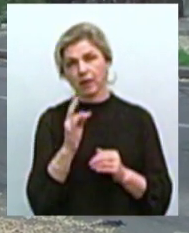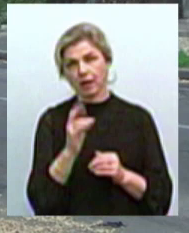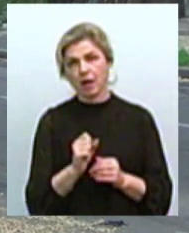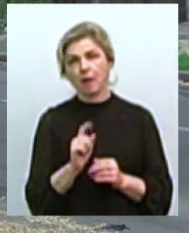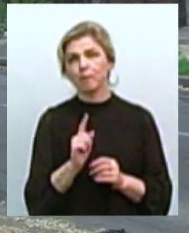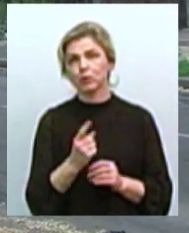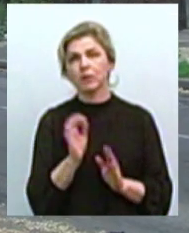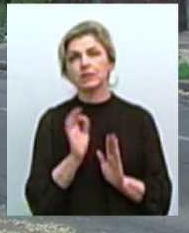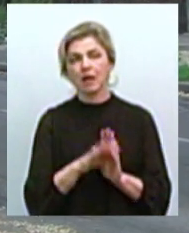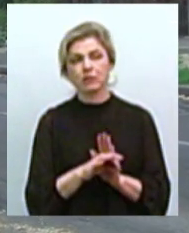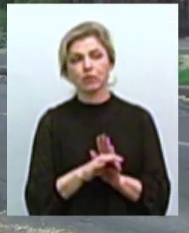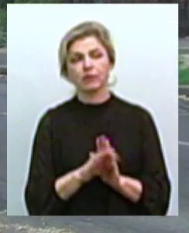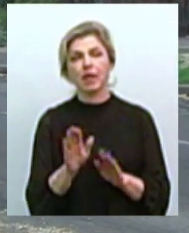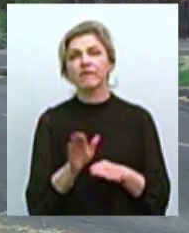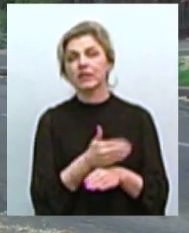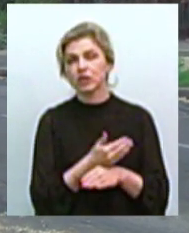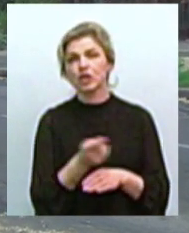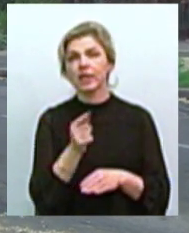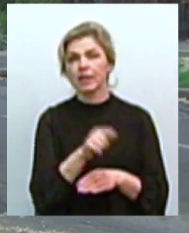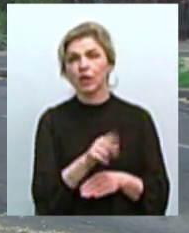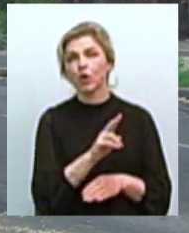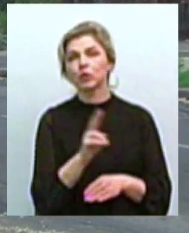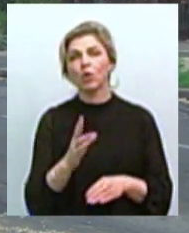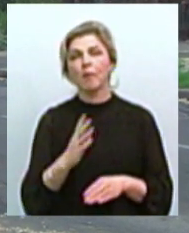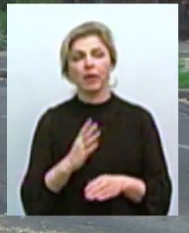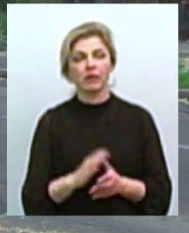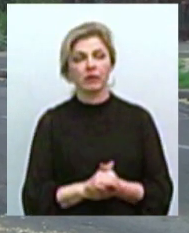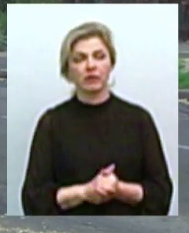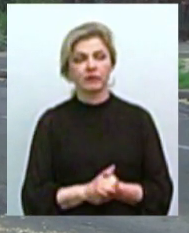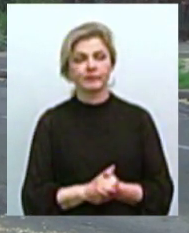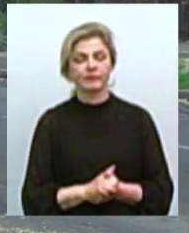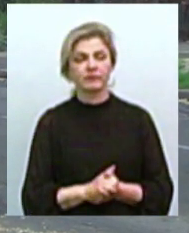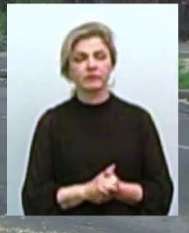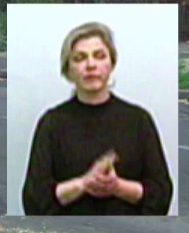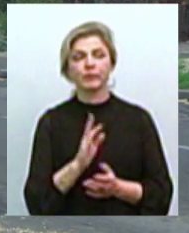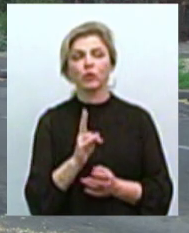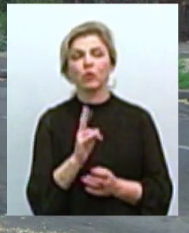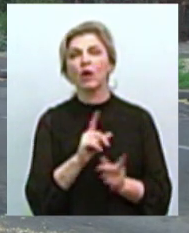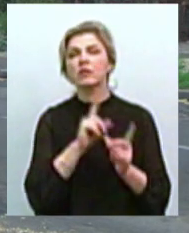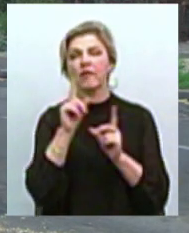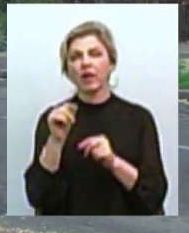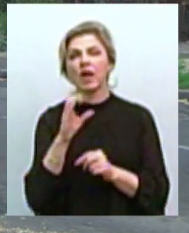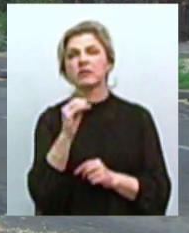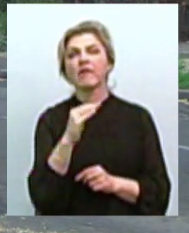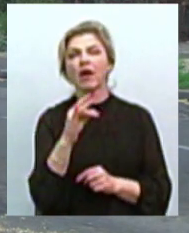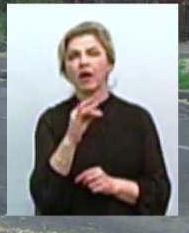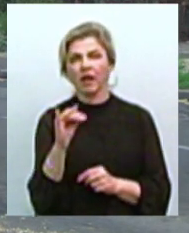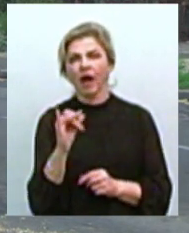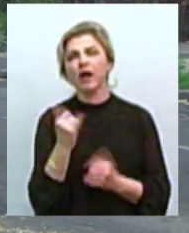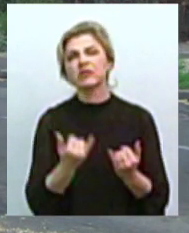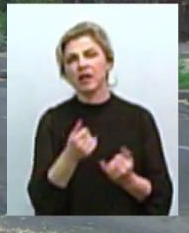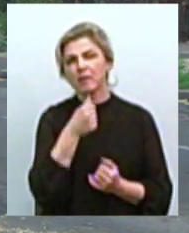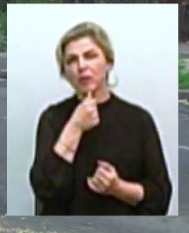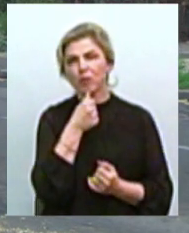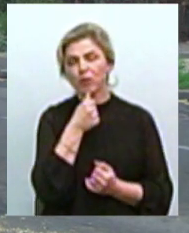відсічає тих, хто був військовим туризмом, їздив туди на сафарі, а зараз спробує